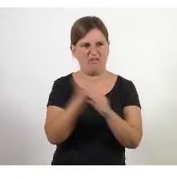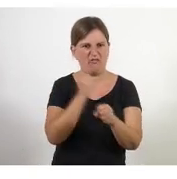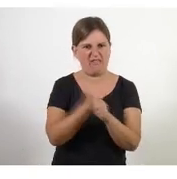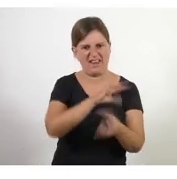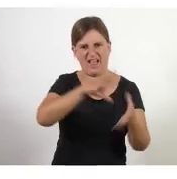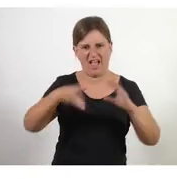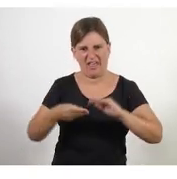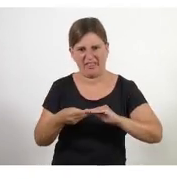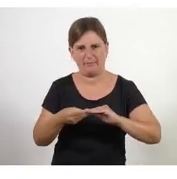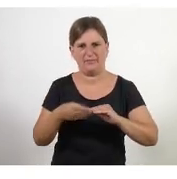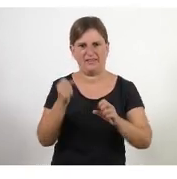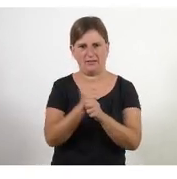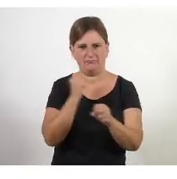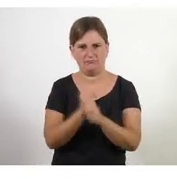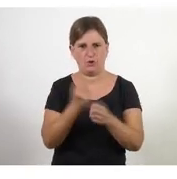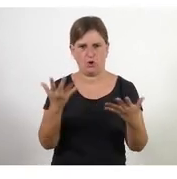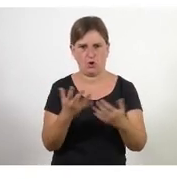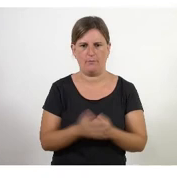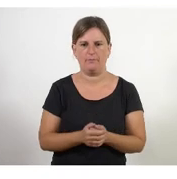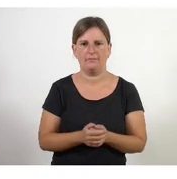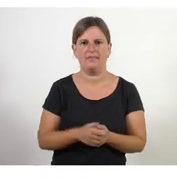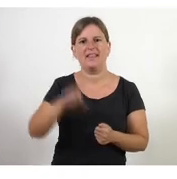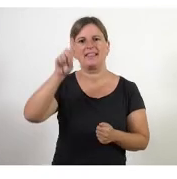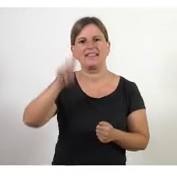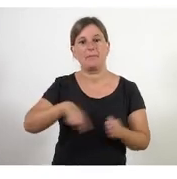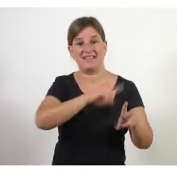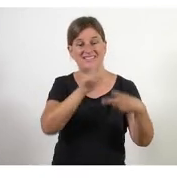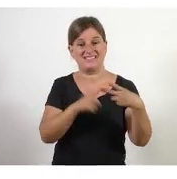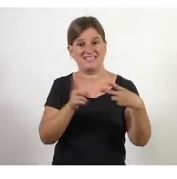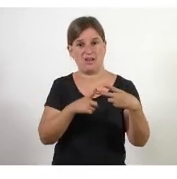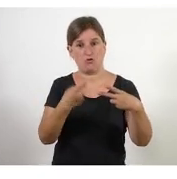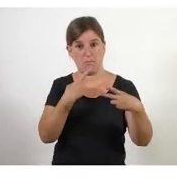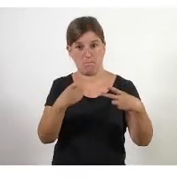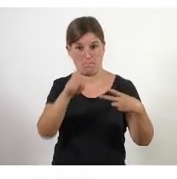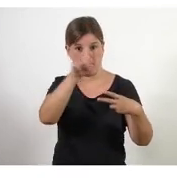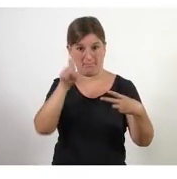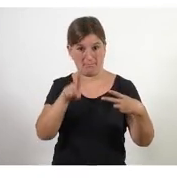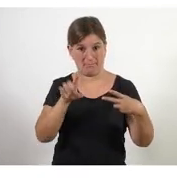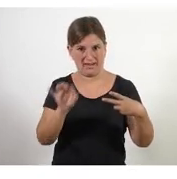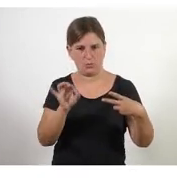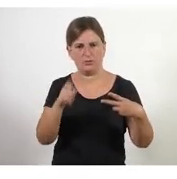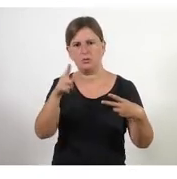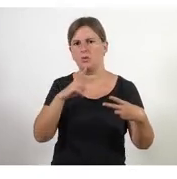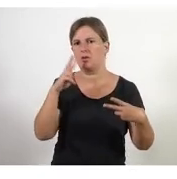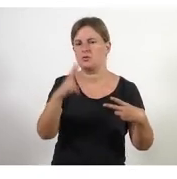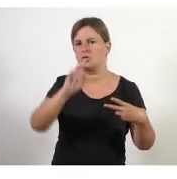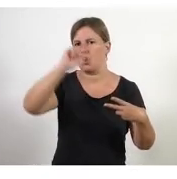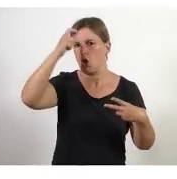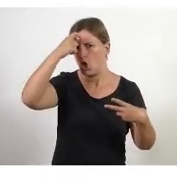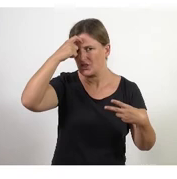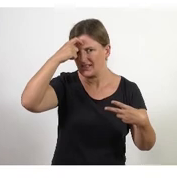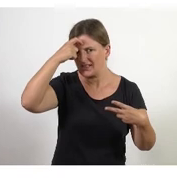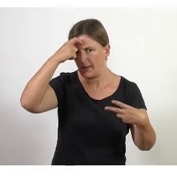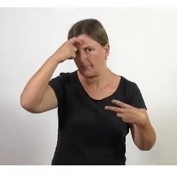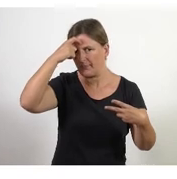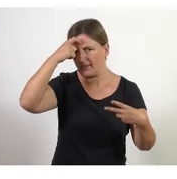i la manera de treballar i després de la teva de la teva segona pregunta que deies quins conceptes els